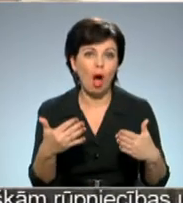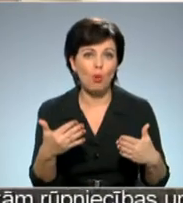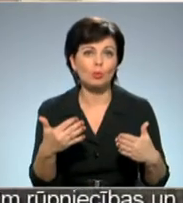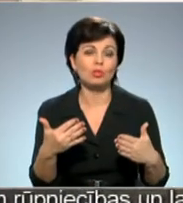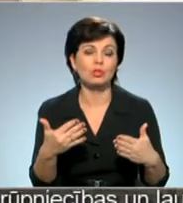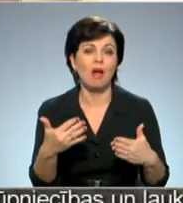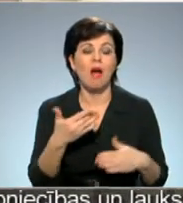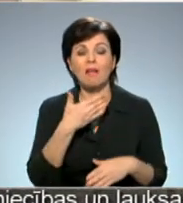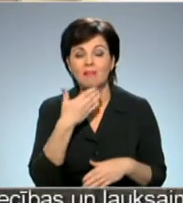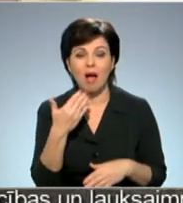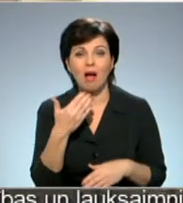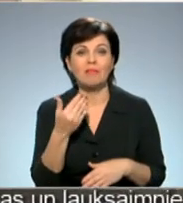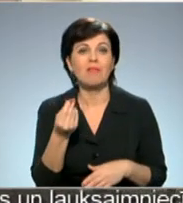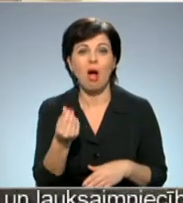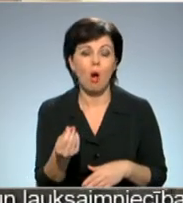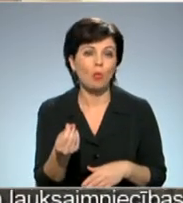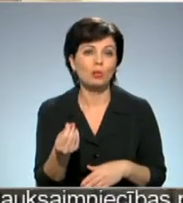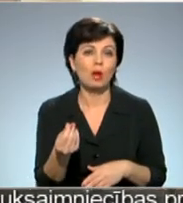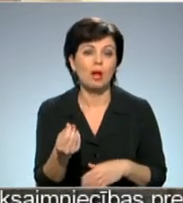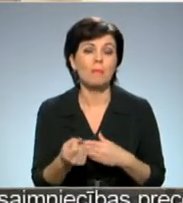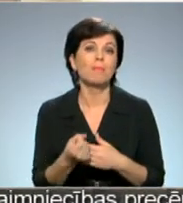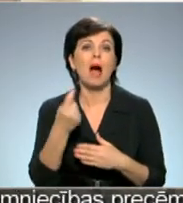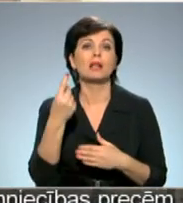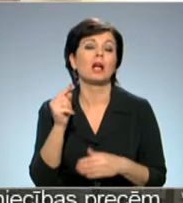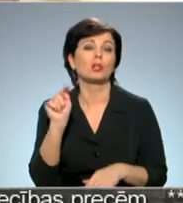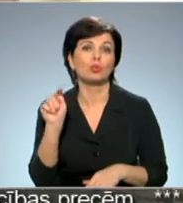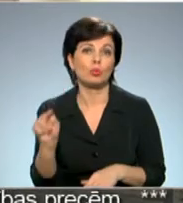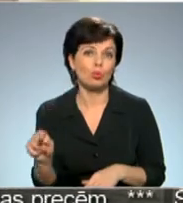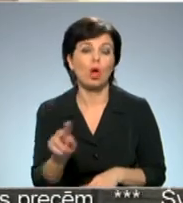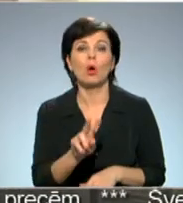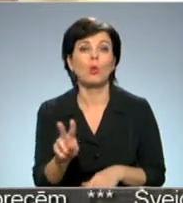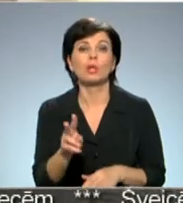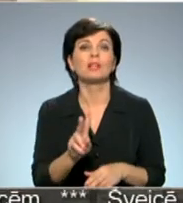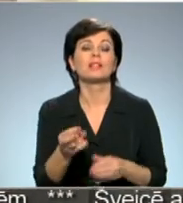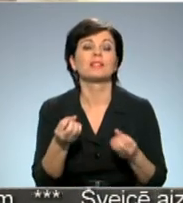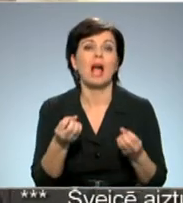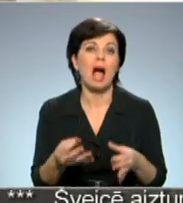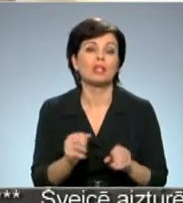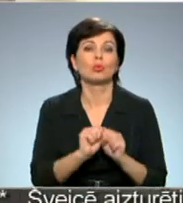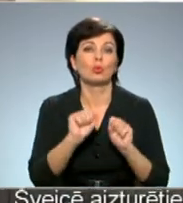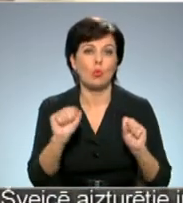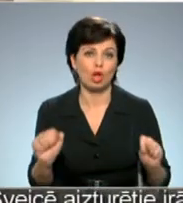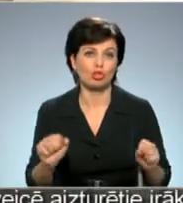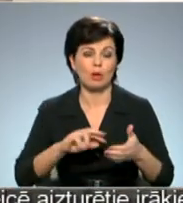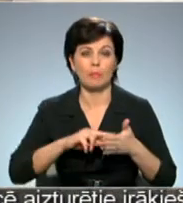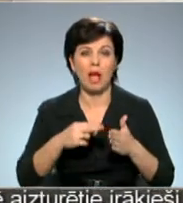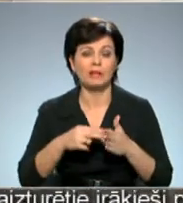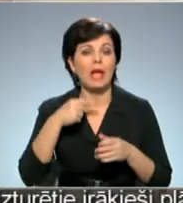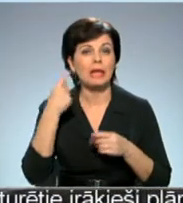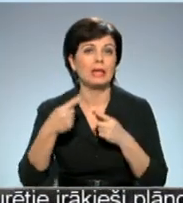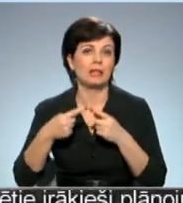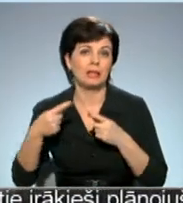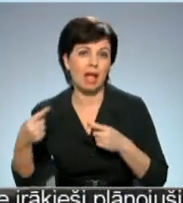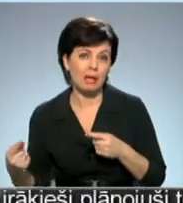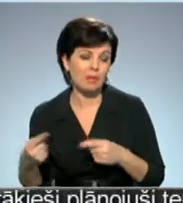nauda parādās tur, kur ir skaidri un droši plāni un tādi ilgtermiņi plāni.